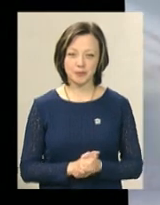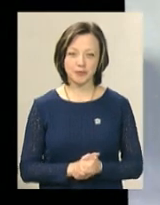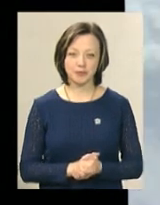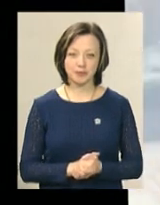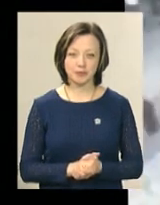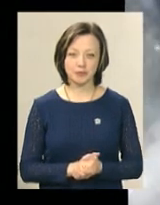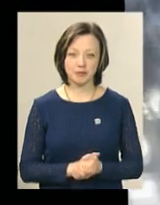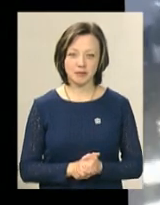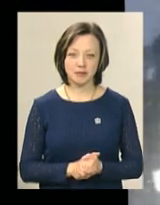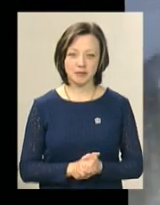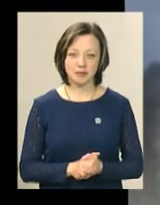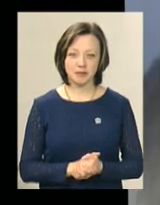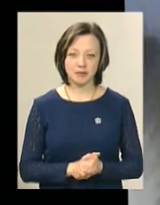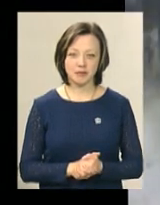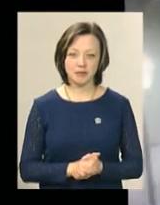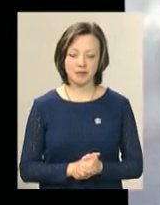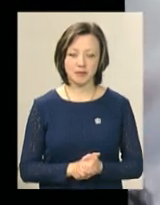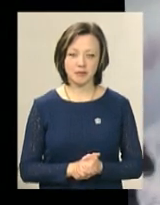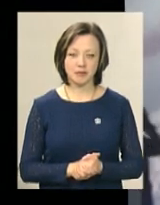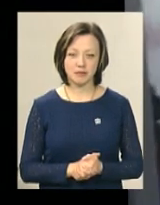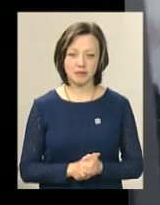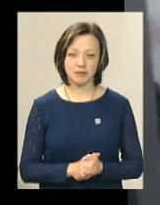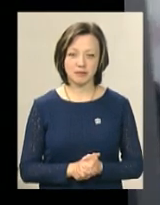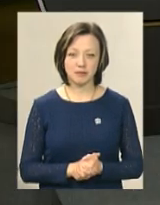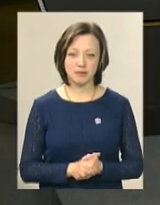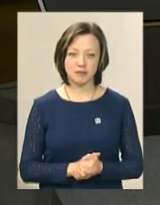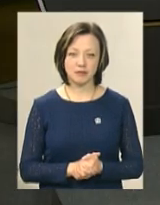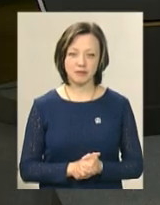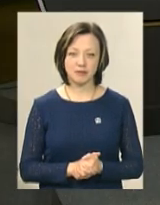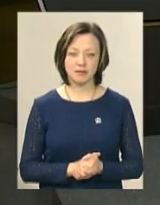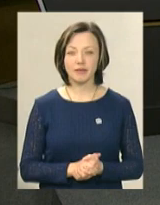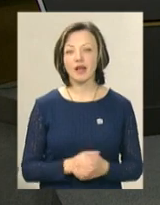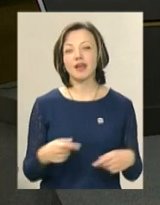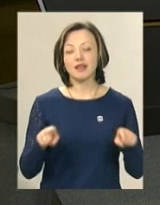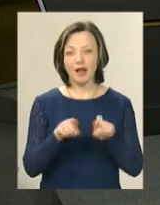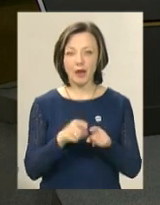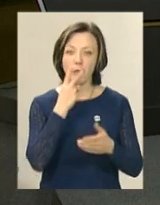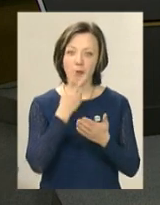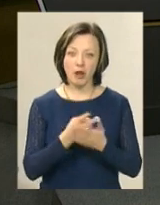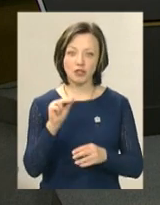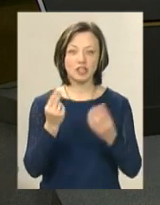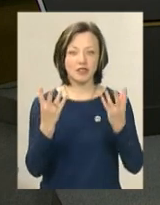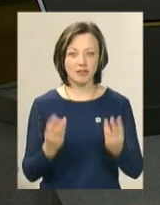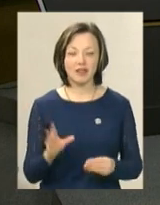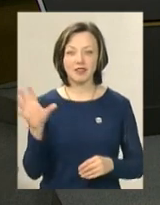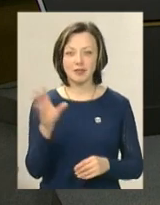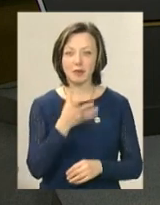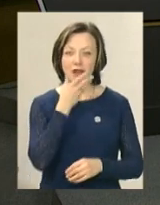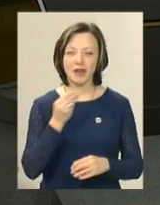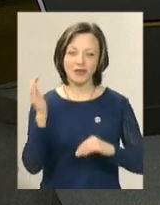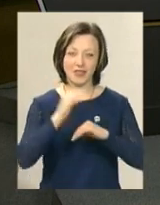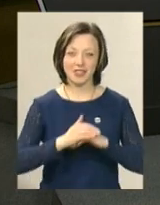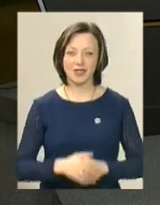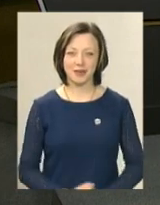Ярослава Антушевська, Олександр Горішевський. Новини Поділля. Центр. Таким ми побачили четвер. Усім гарного